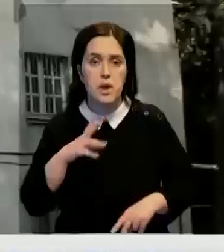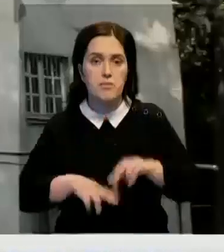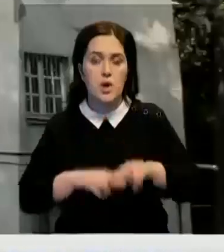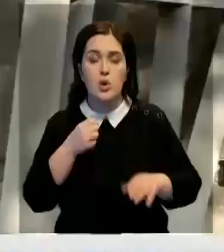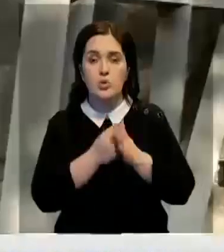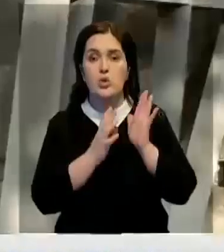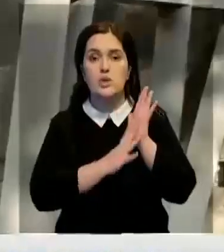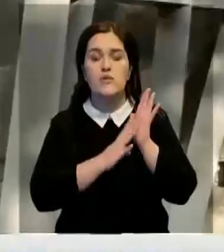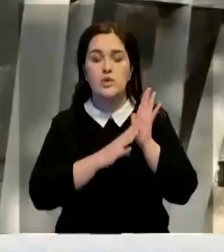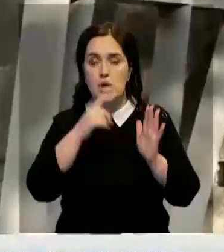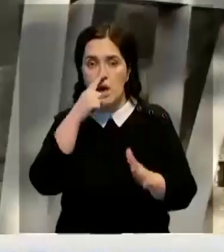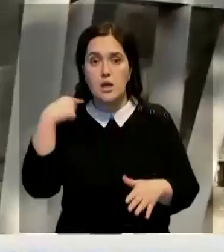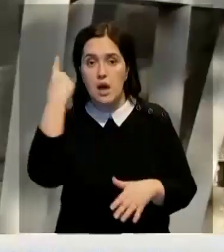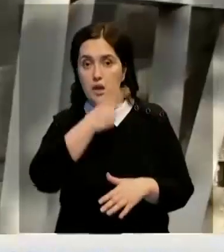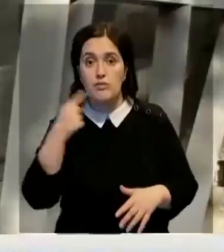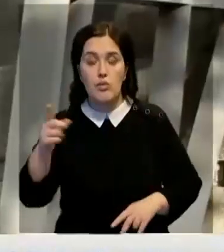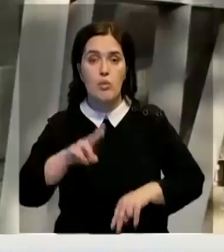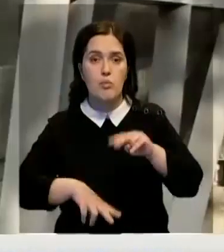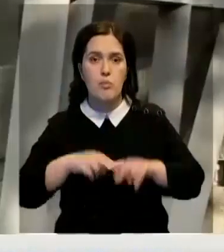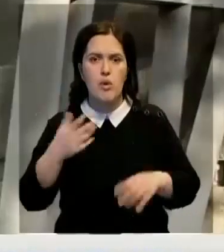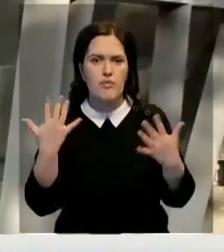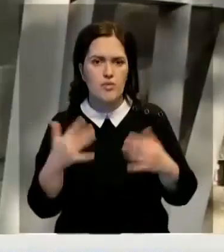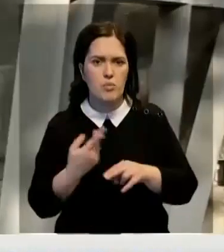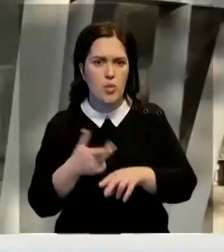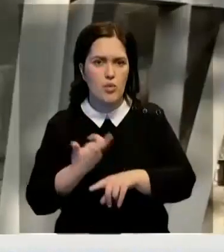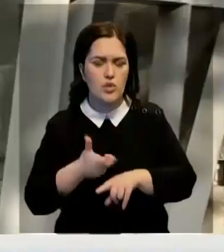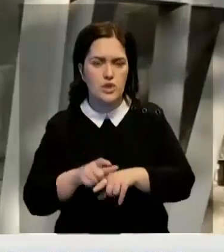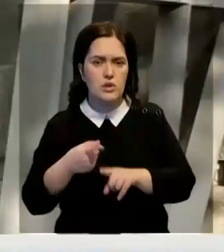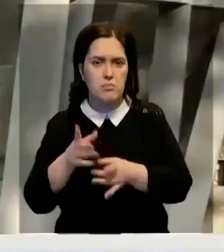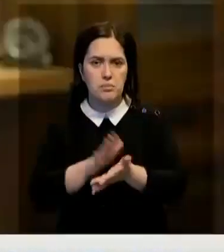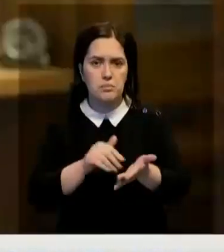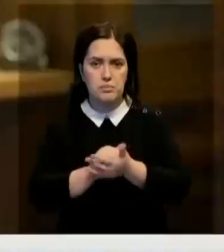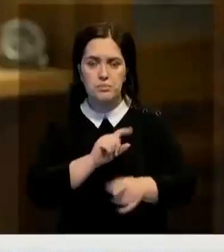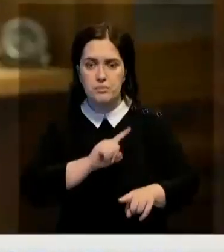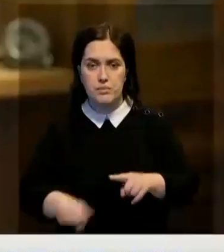до 90-х годов прошлого века. Эти конструкции более всего чувствительны к перестройкам.